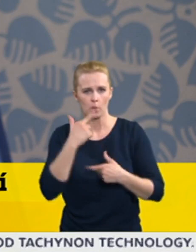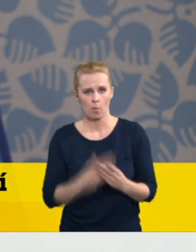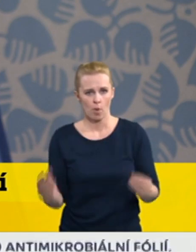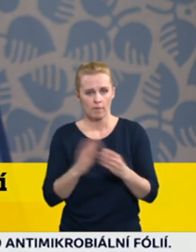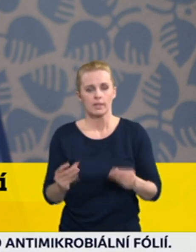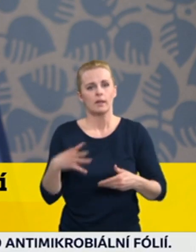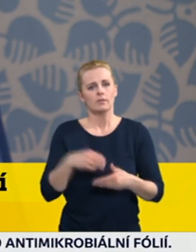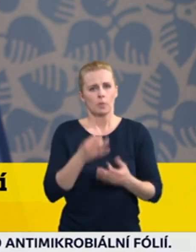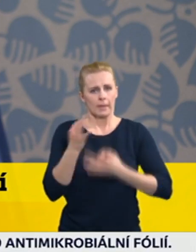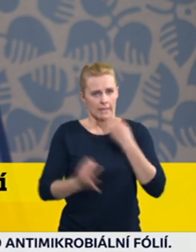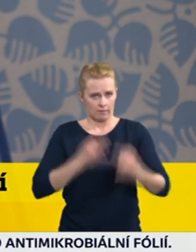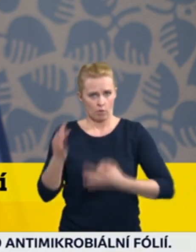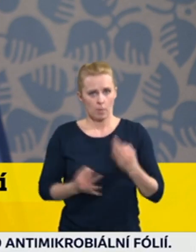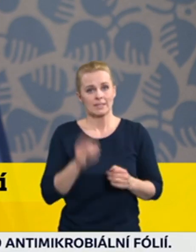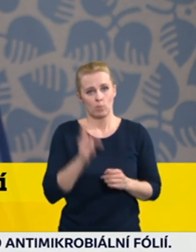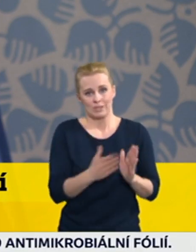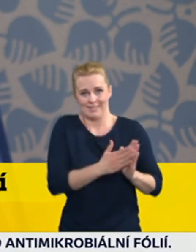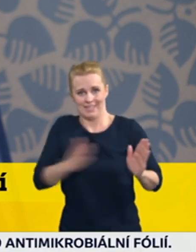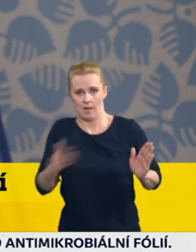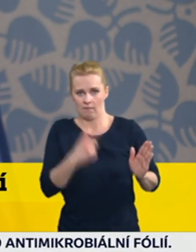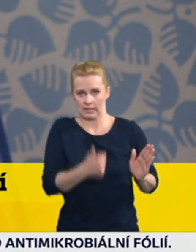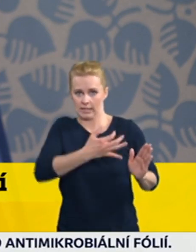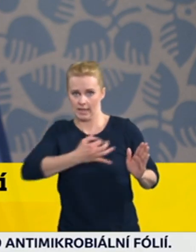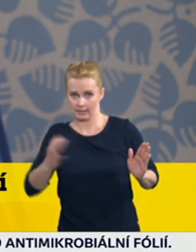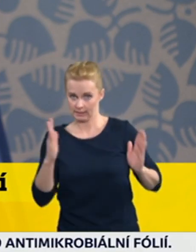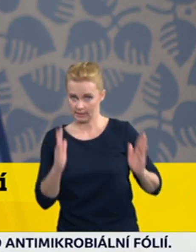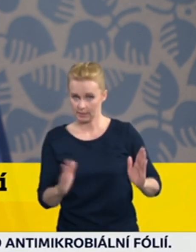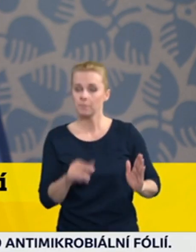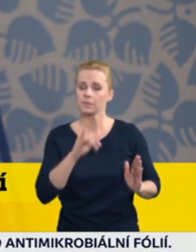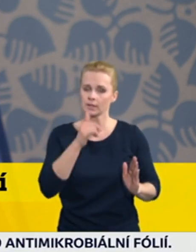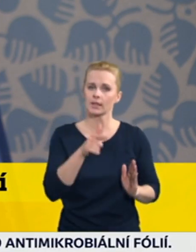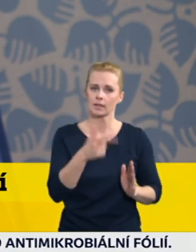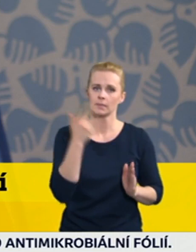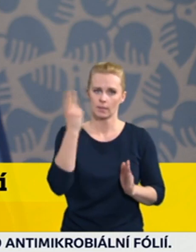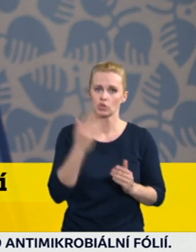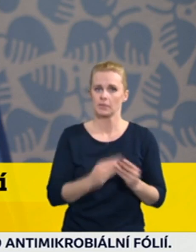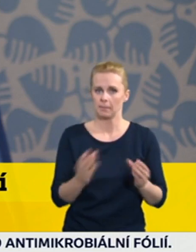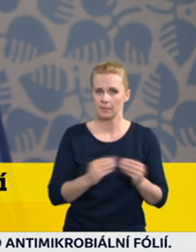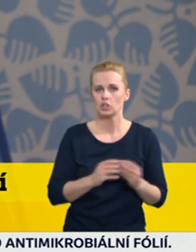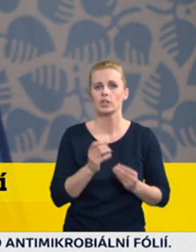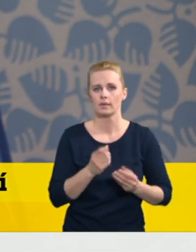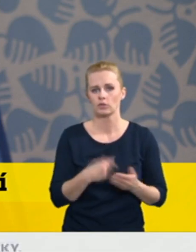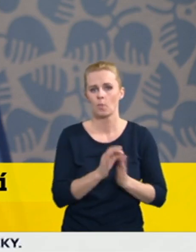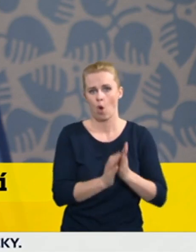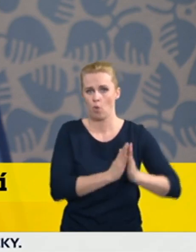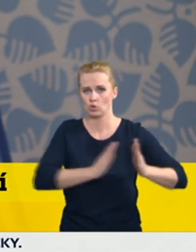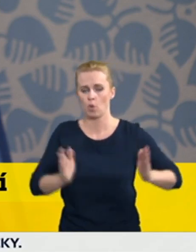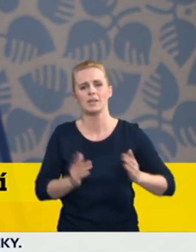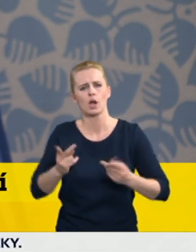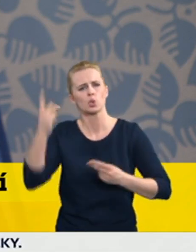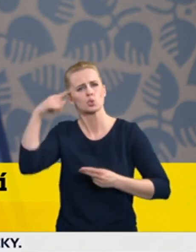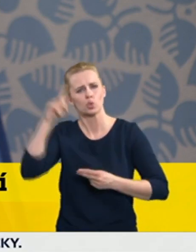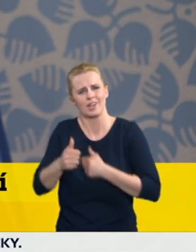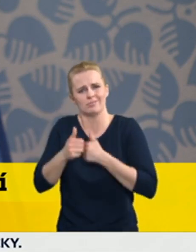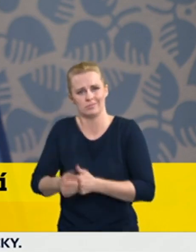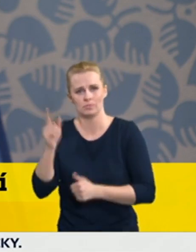poměrně jasně, že by neměly být překročeny intervaly, které jsou v klinických studiích a že Evropská léková agentura doporučuje těch